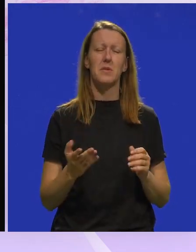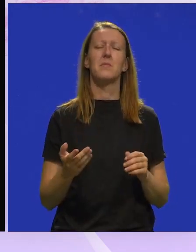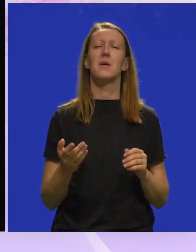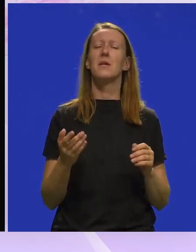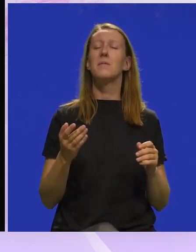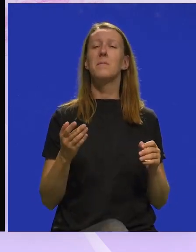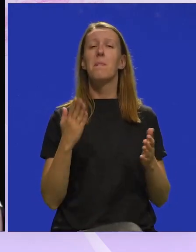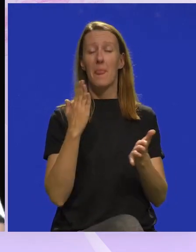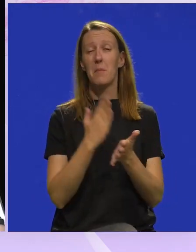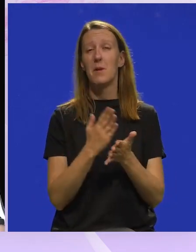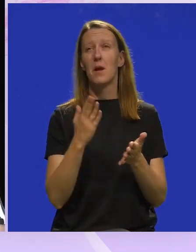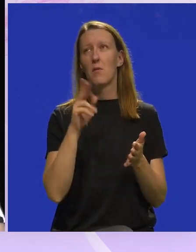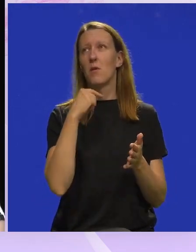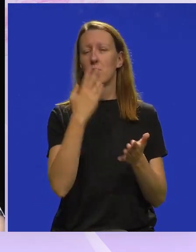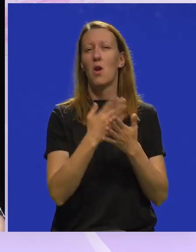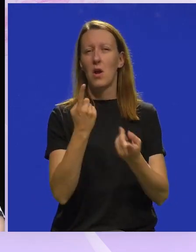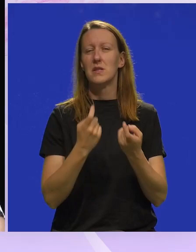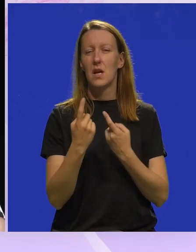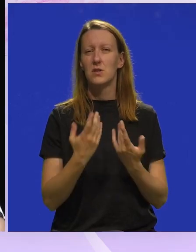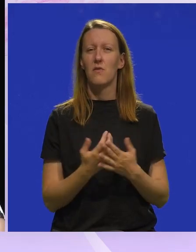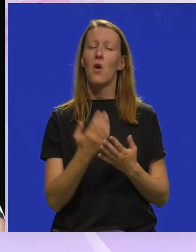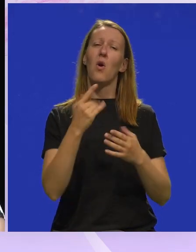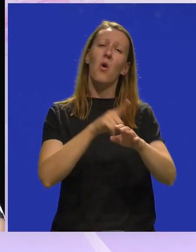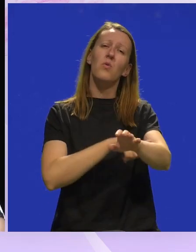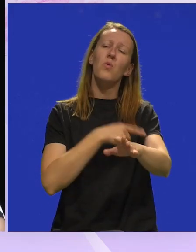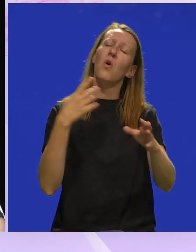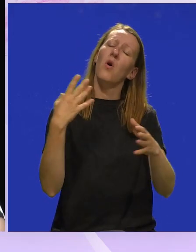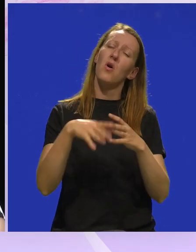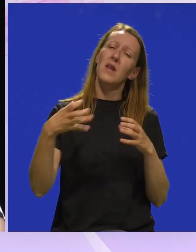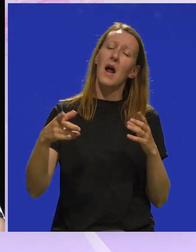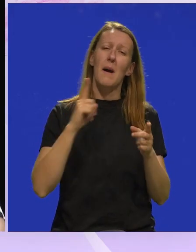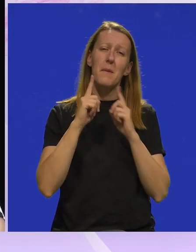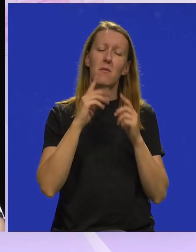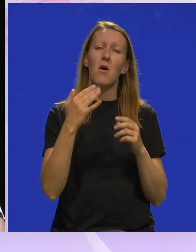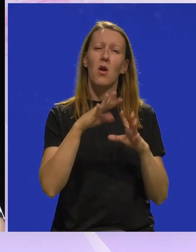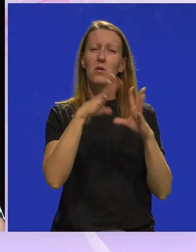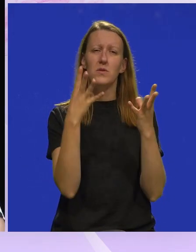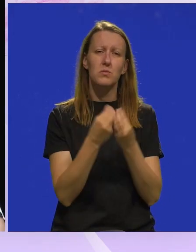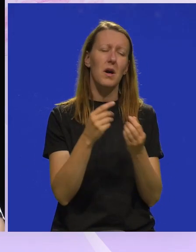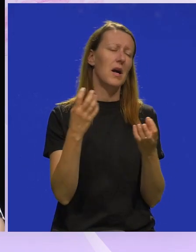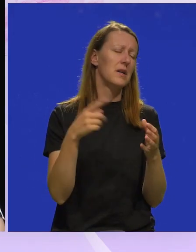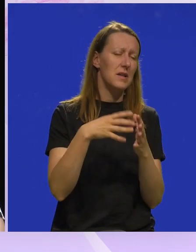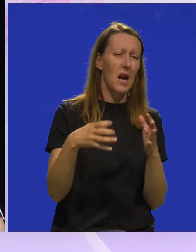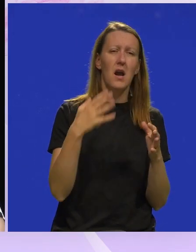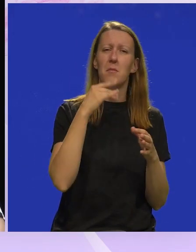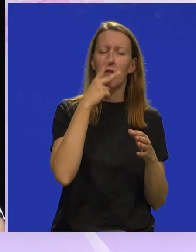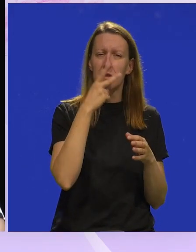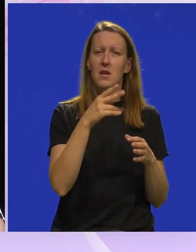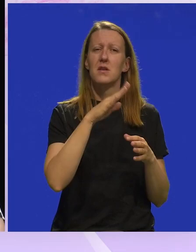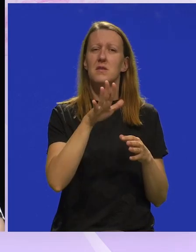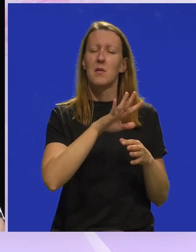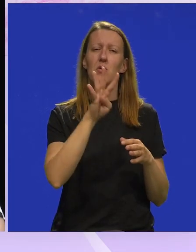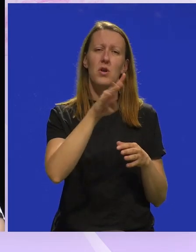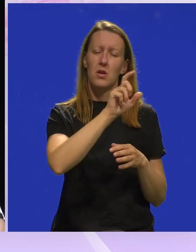reći, bile mogu reći izazovno. Koliko dugo su trajale probe? Koliko je sve trajalo da bi to ovako izgledalo sa